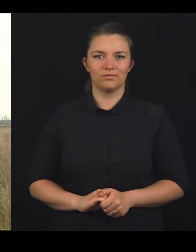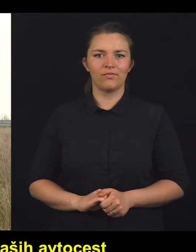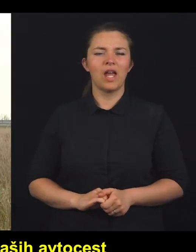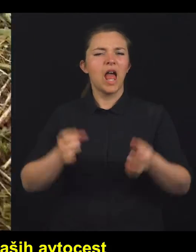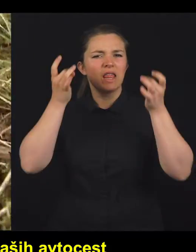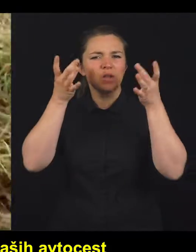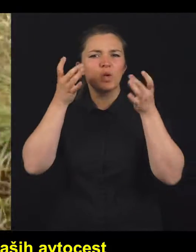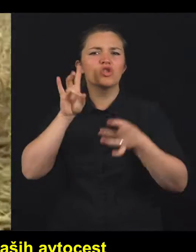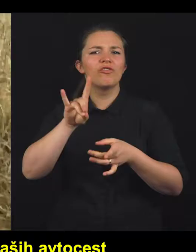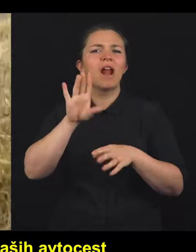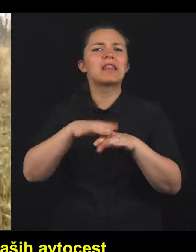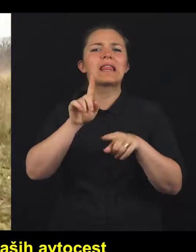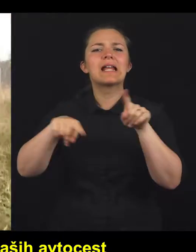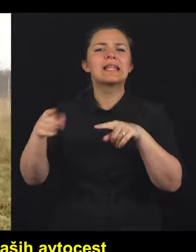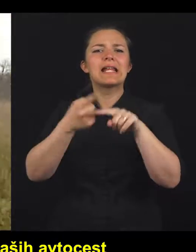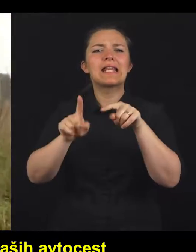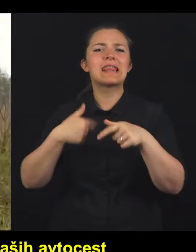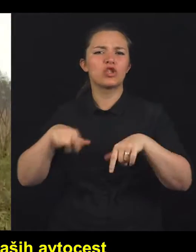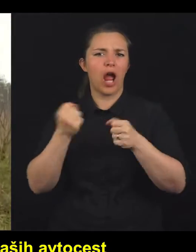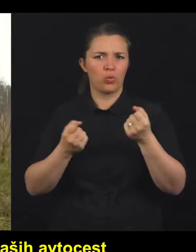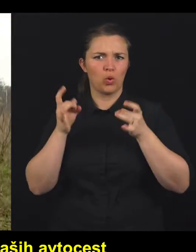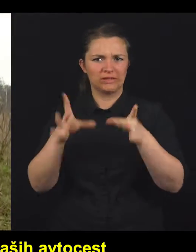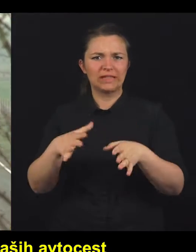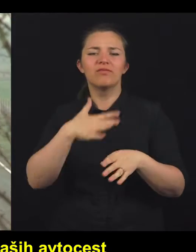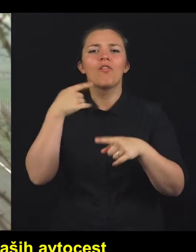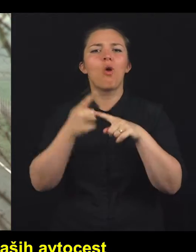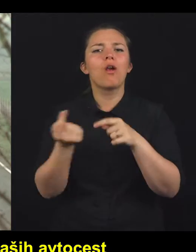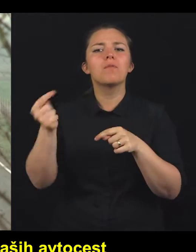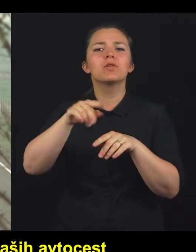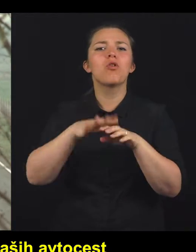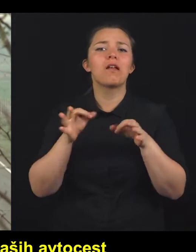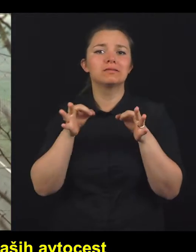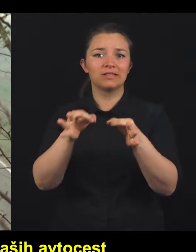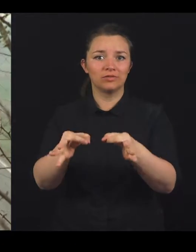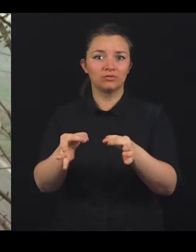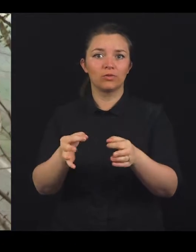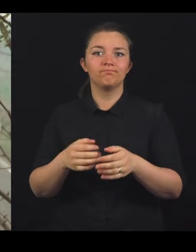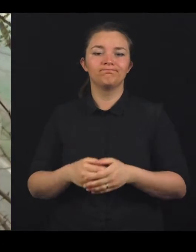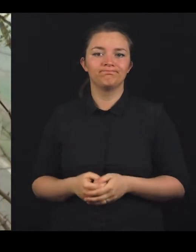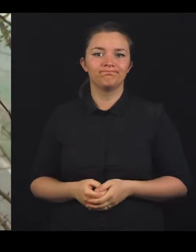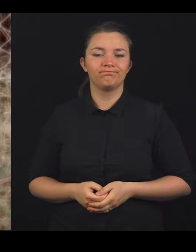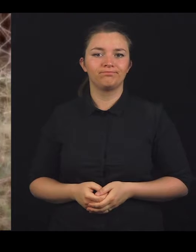Dijuje živali na določenih delih naših avtocest pogosto zaidejo na cestišče.